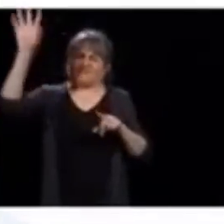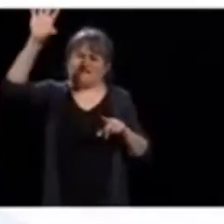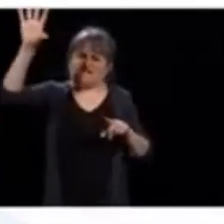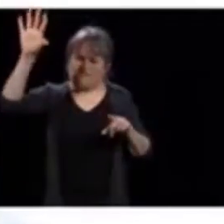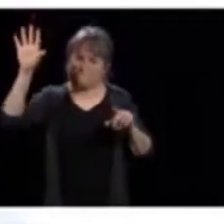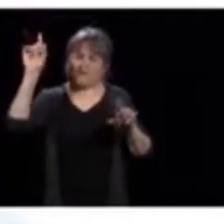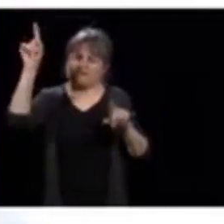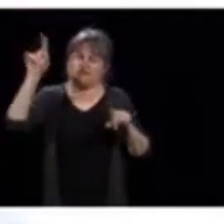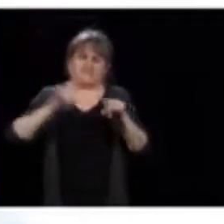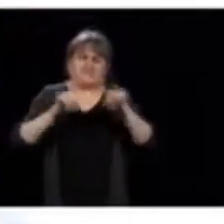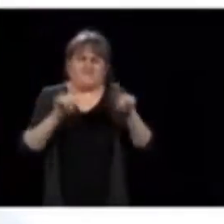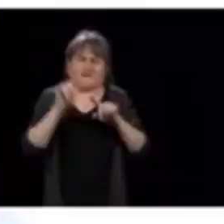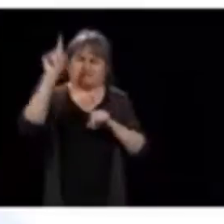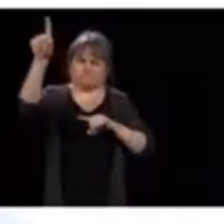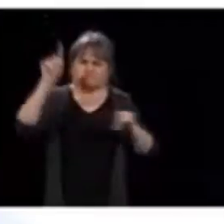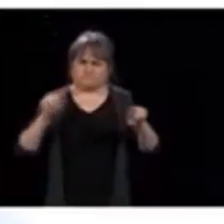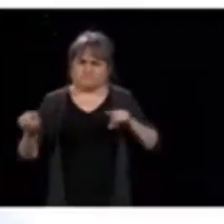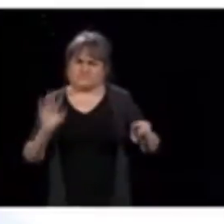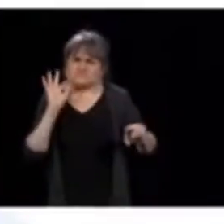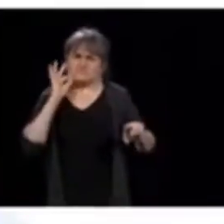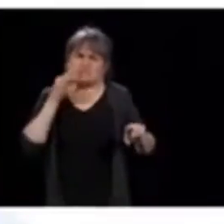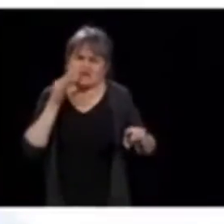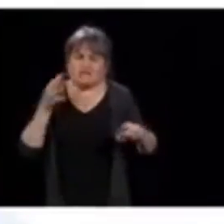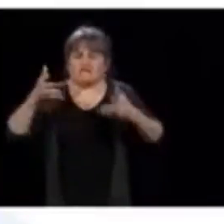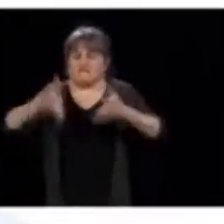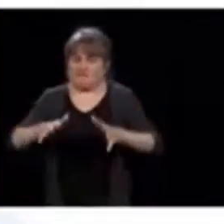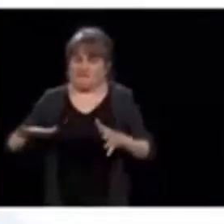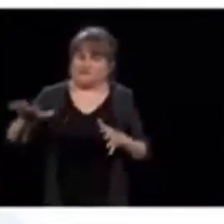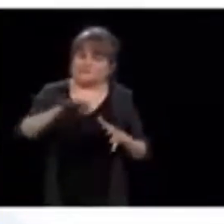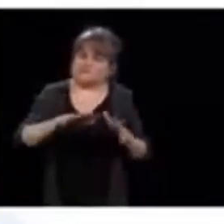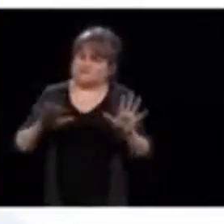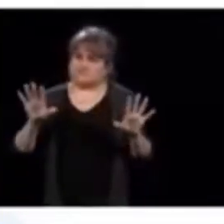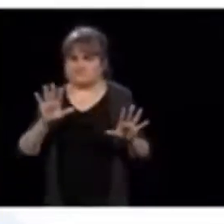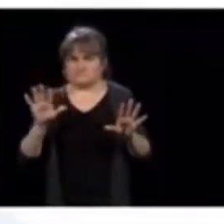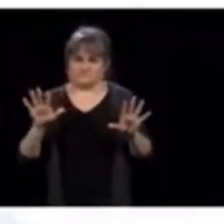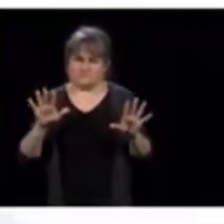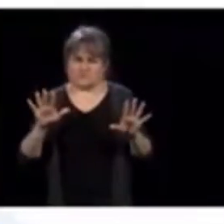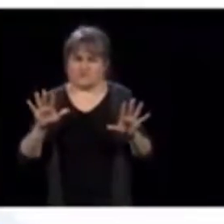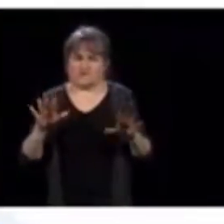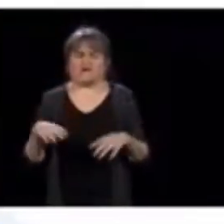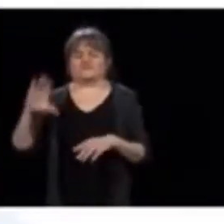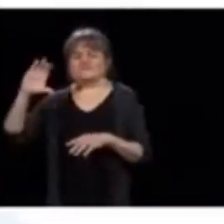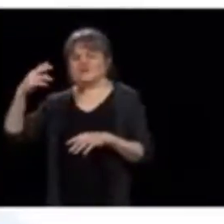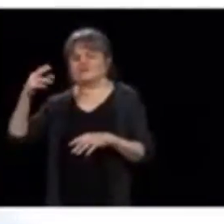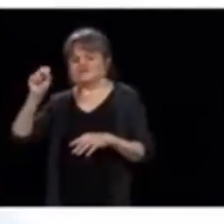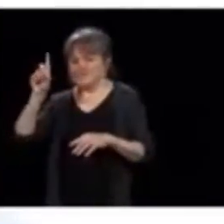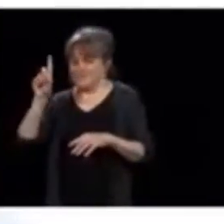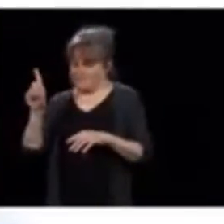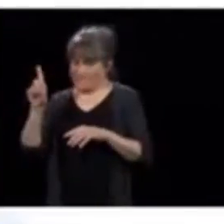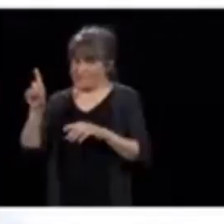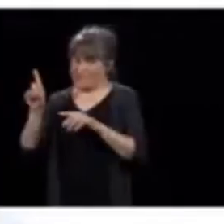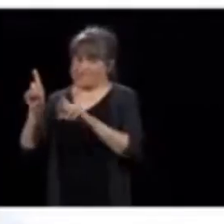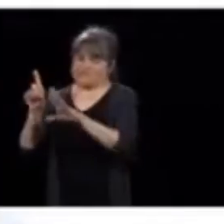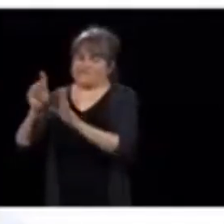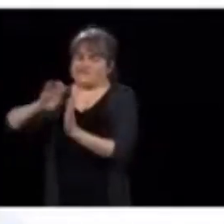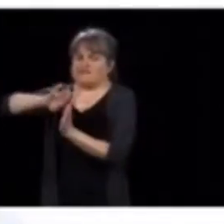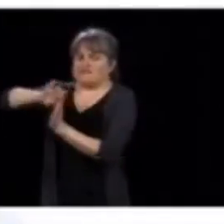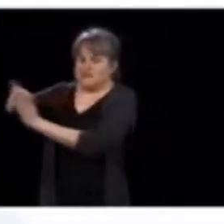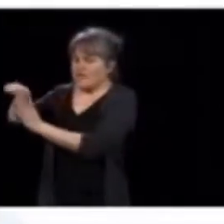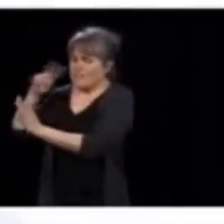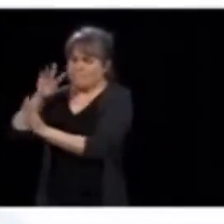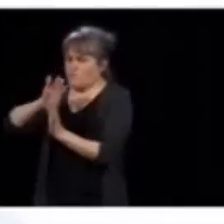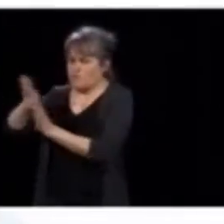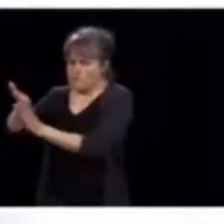Devant cette épidémiologie-là qui est différente, quand on exclut le phénomène des CHSLD, ce qu ne voudrait pas, c'est importer le même phénomène ailleurs,